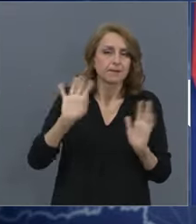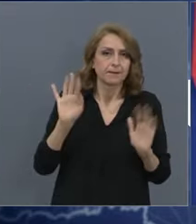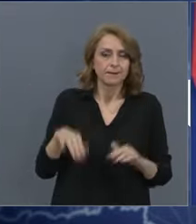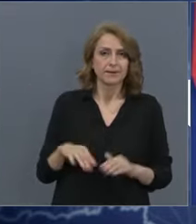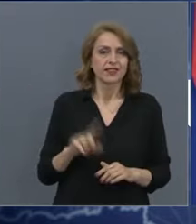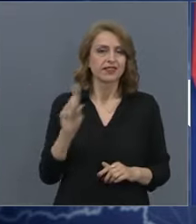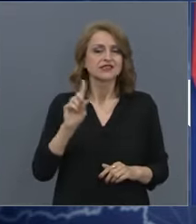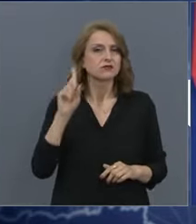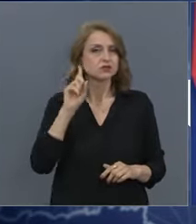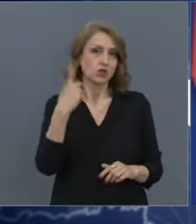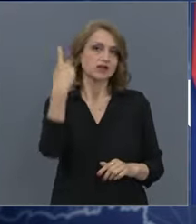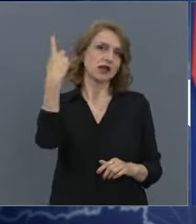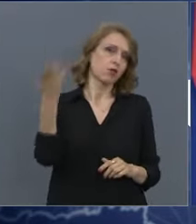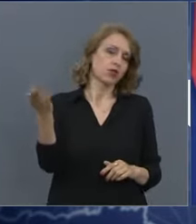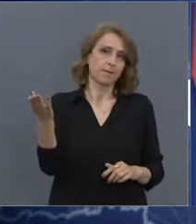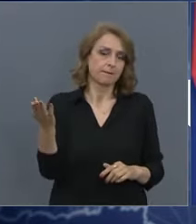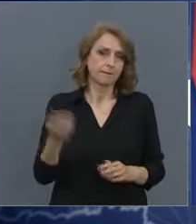Там не чух само